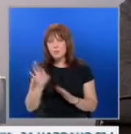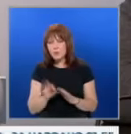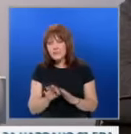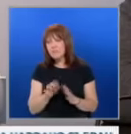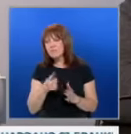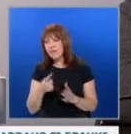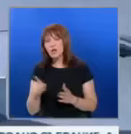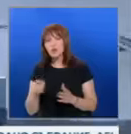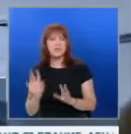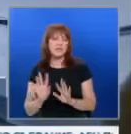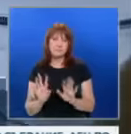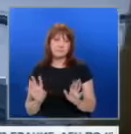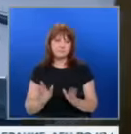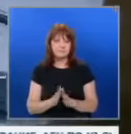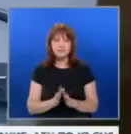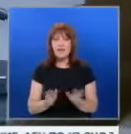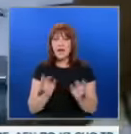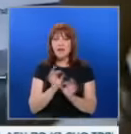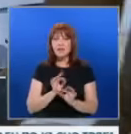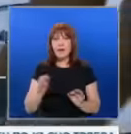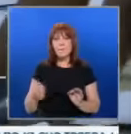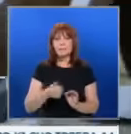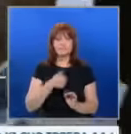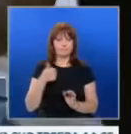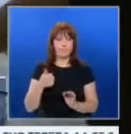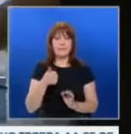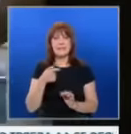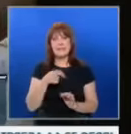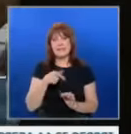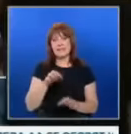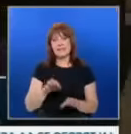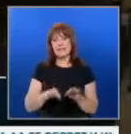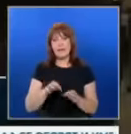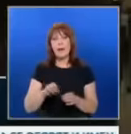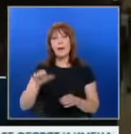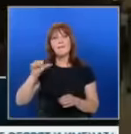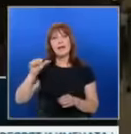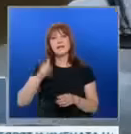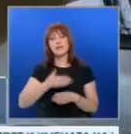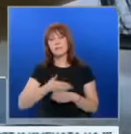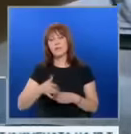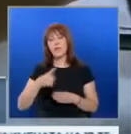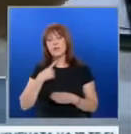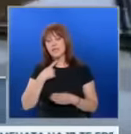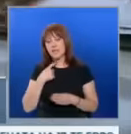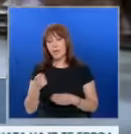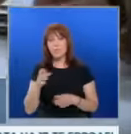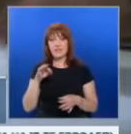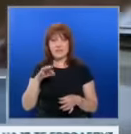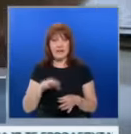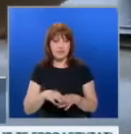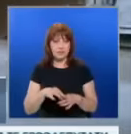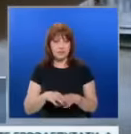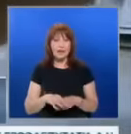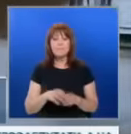другите с един-един и нещо. Няма победители на тези избори и партиите продължават да губят гласове. Според Нинова, социологията отново се е провалила,